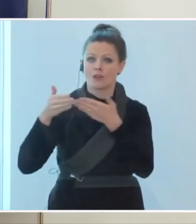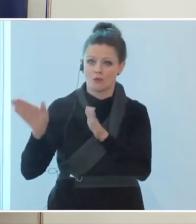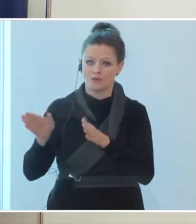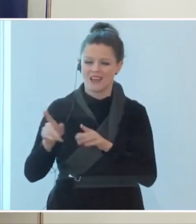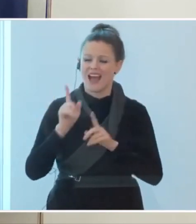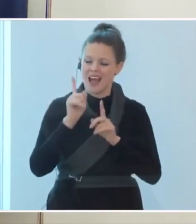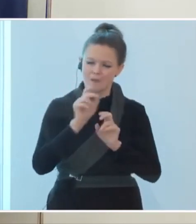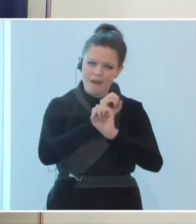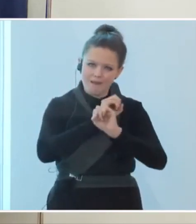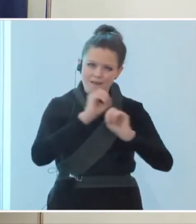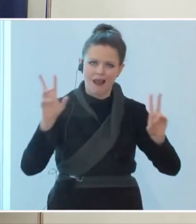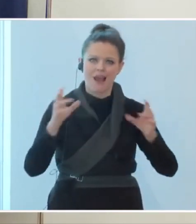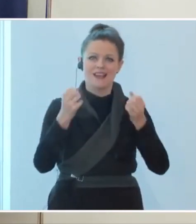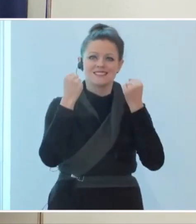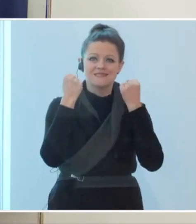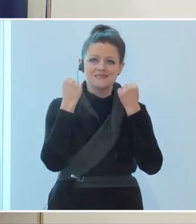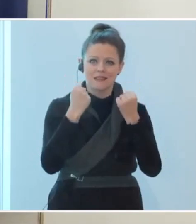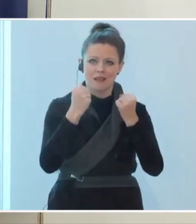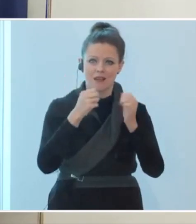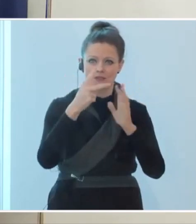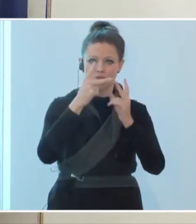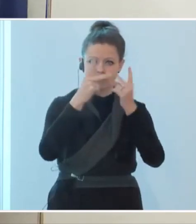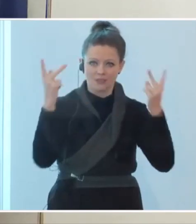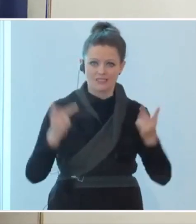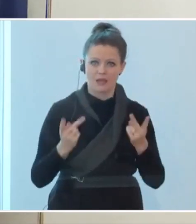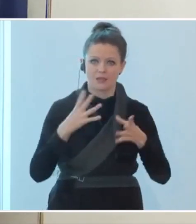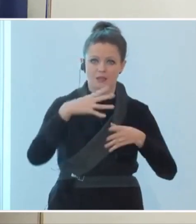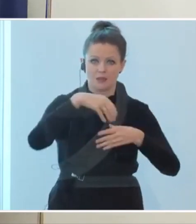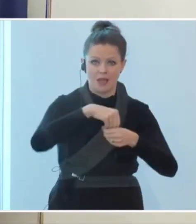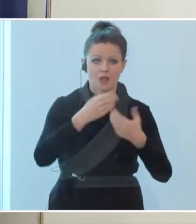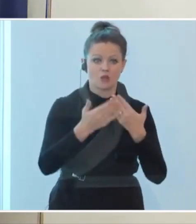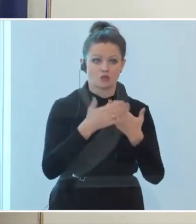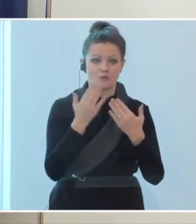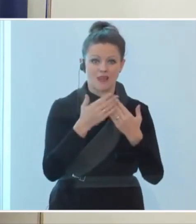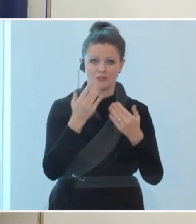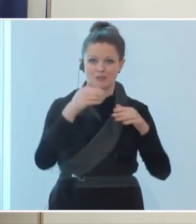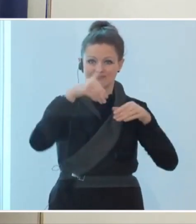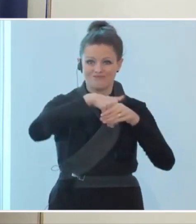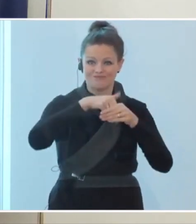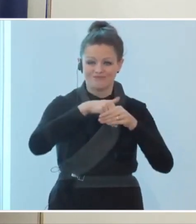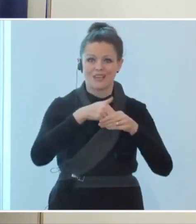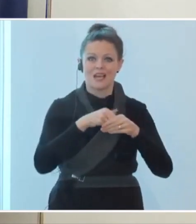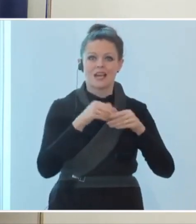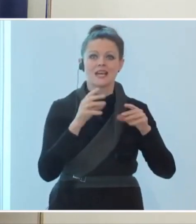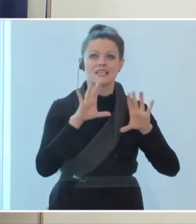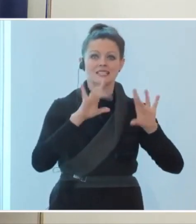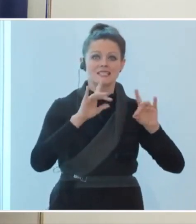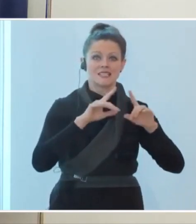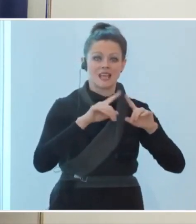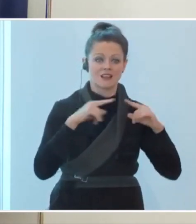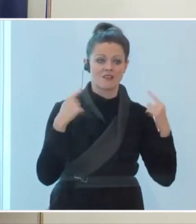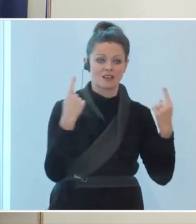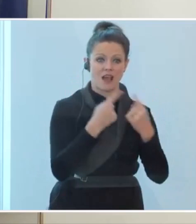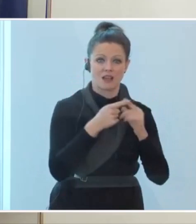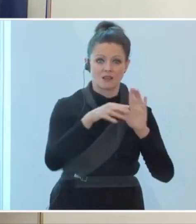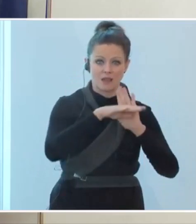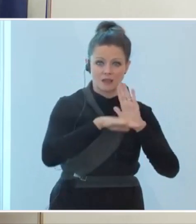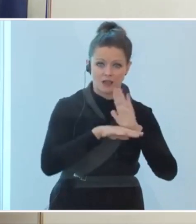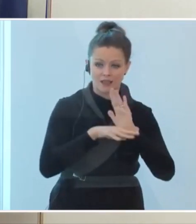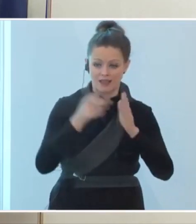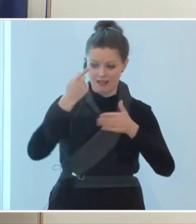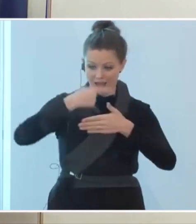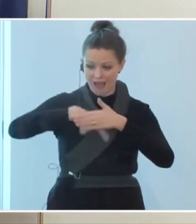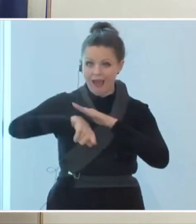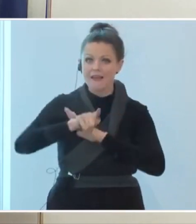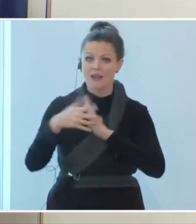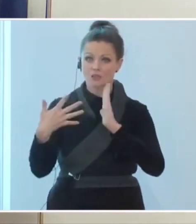klaren Sicherheitskonzepten, wie zum Beispiel der 10-Quadratmeter-Regel, Eingangskontrollen, damit es nicht zu einer